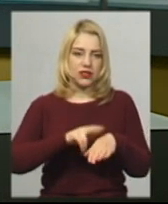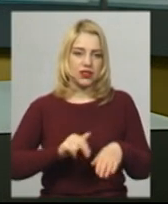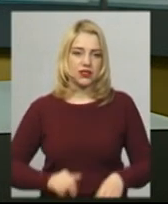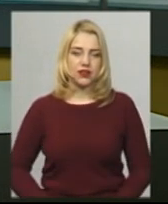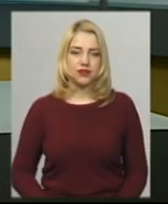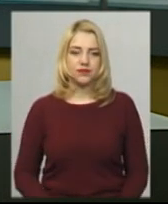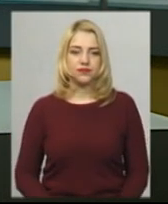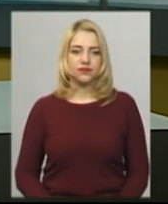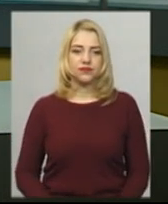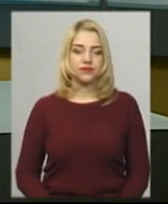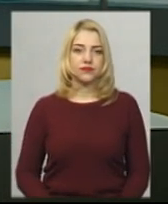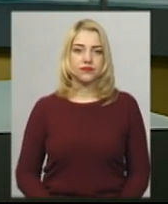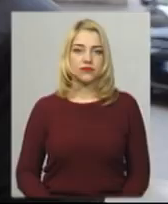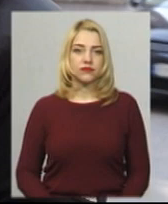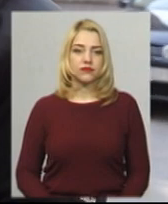Наглій.